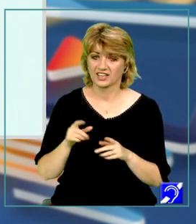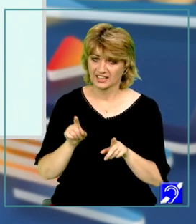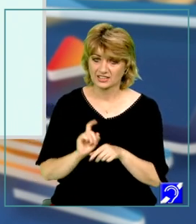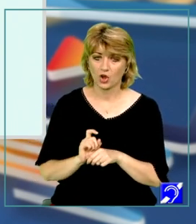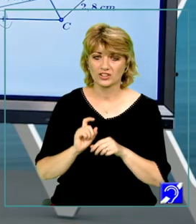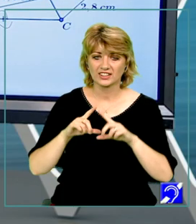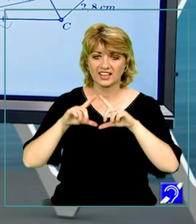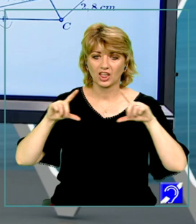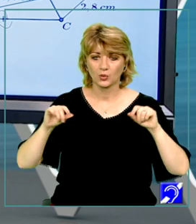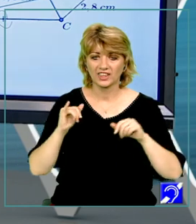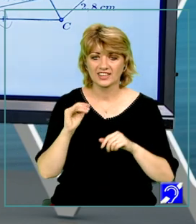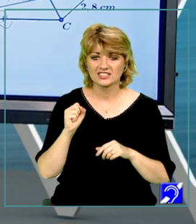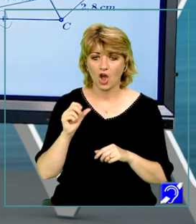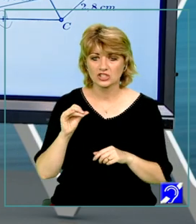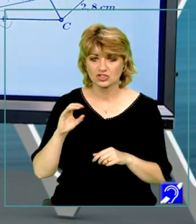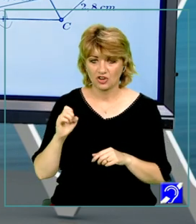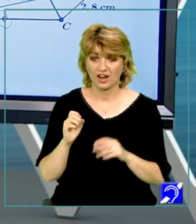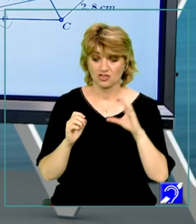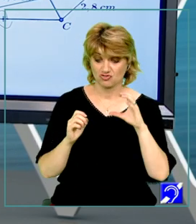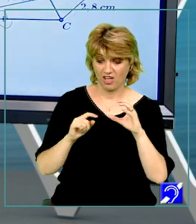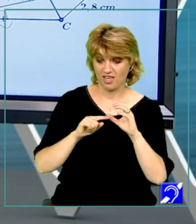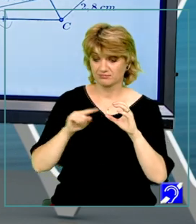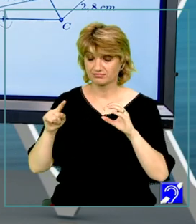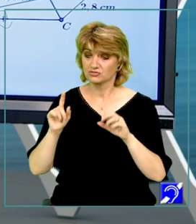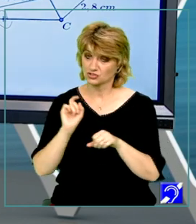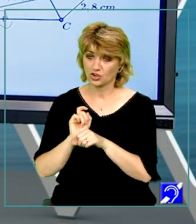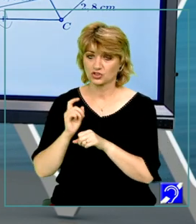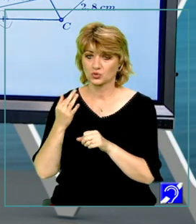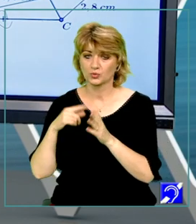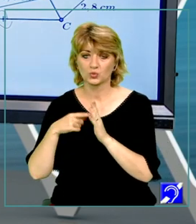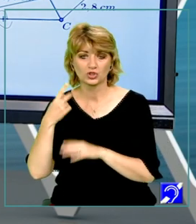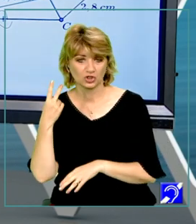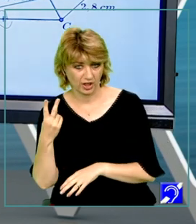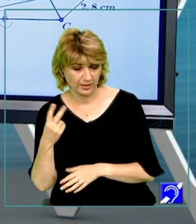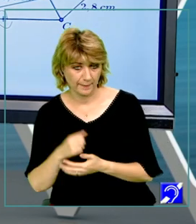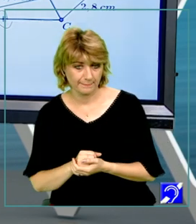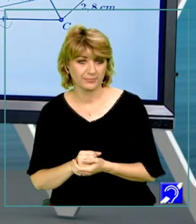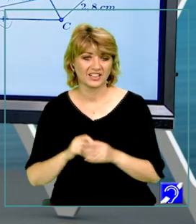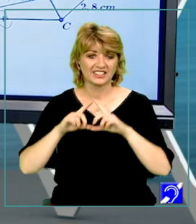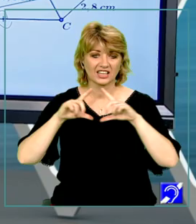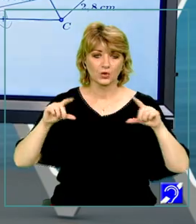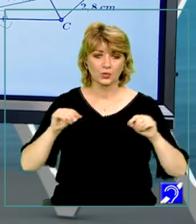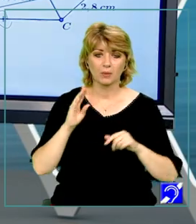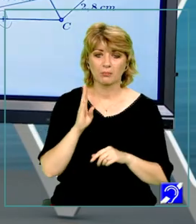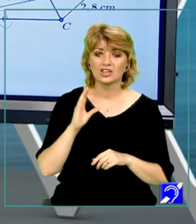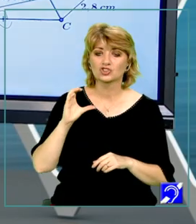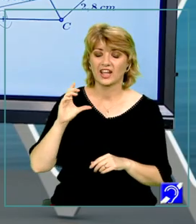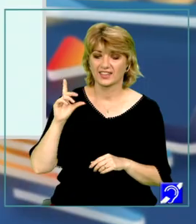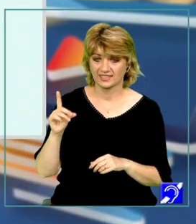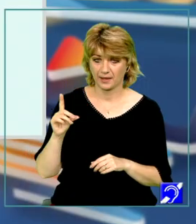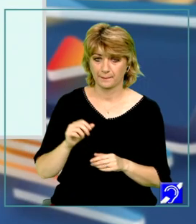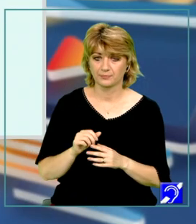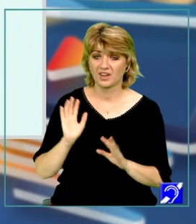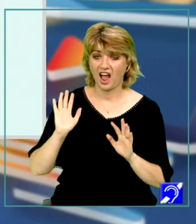isoscel, deci lui C îi corespunde 2. Triunghiul BCD